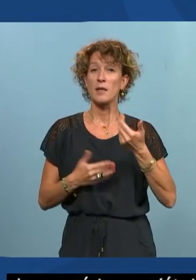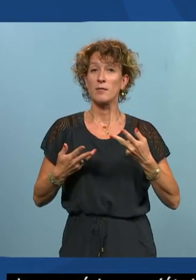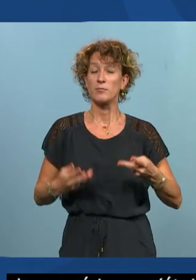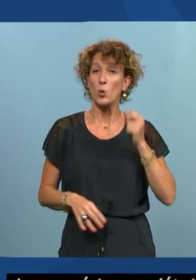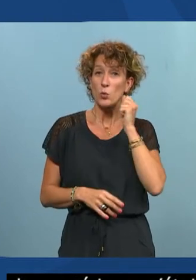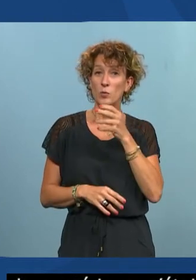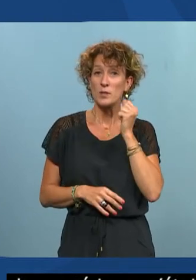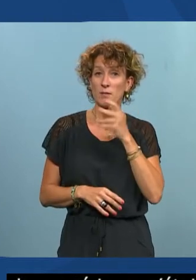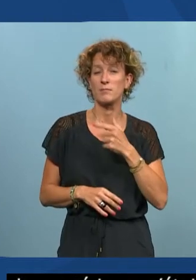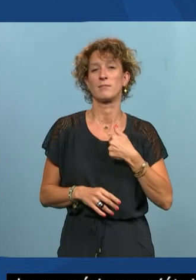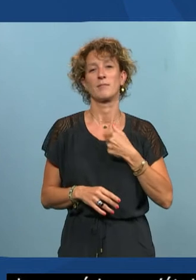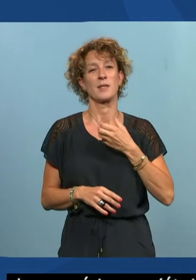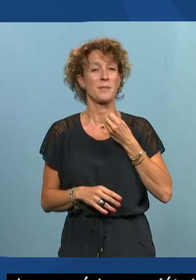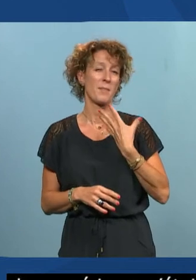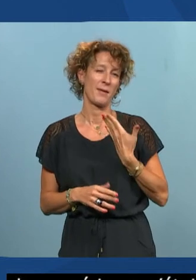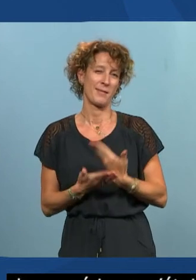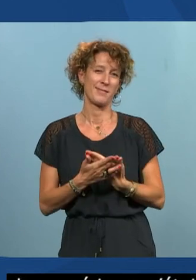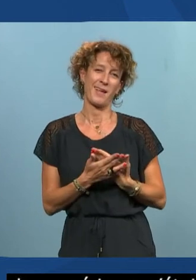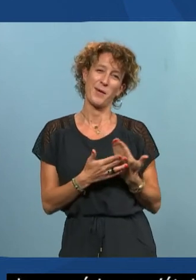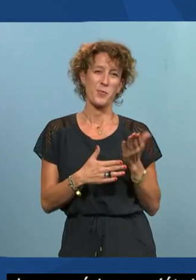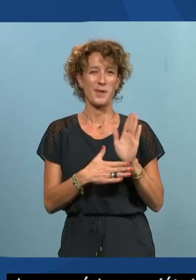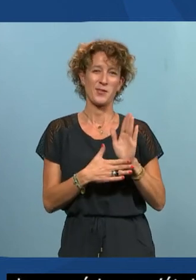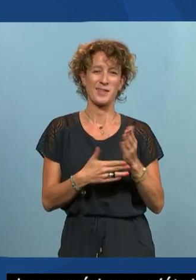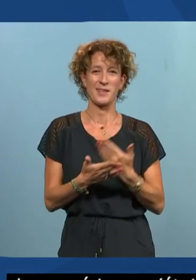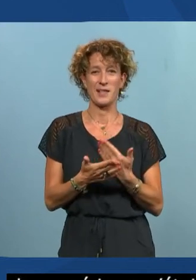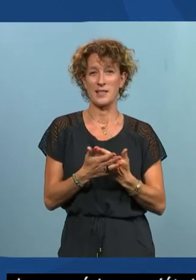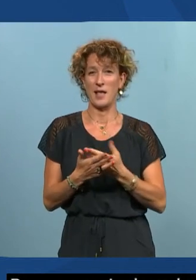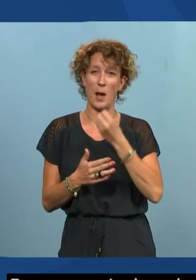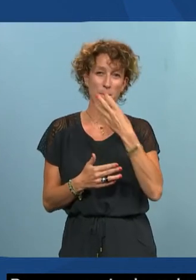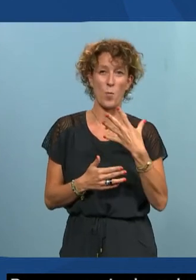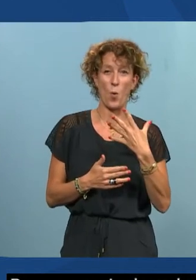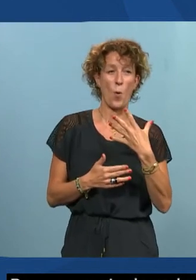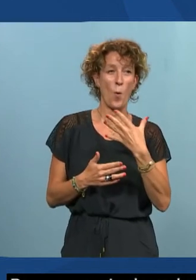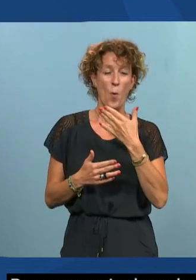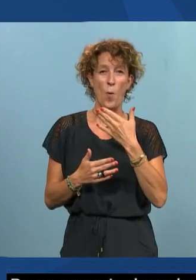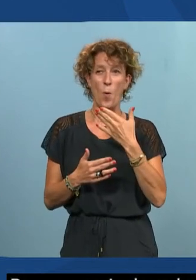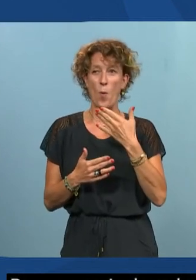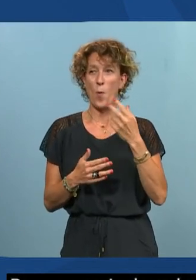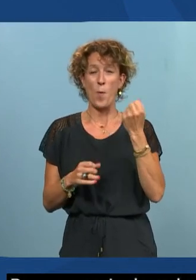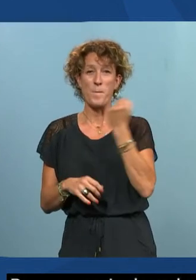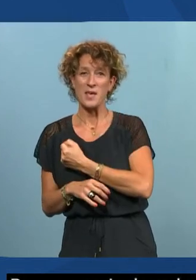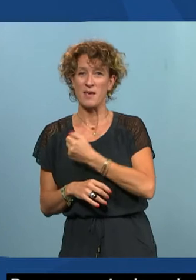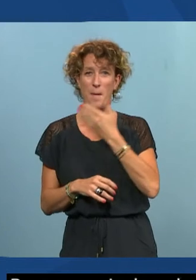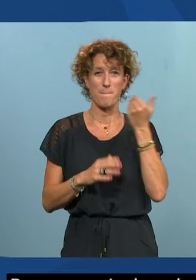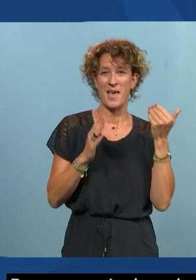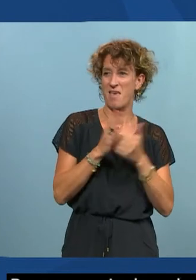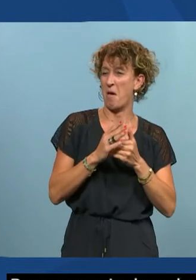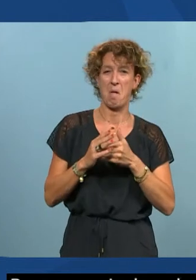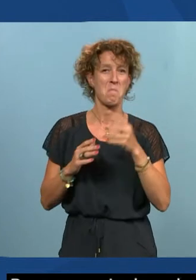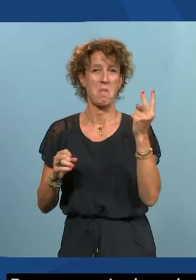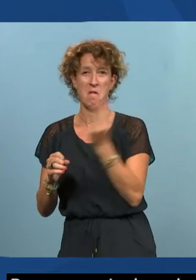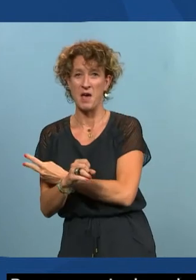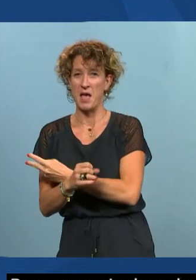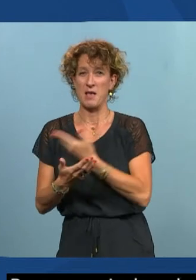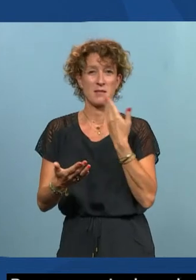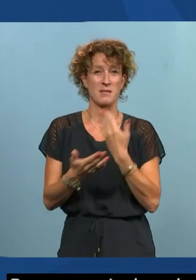et moi j'aime bien commencer par là c'est-à-dire que c'est le pire et le meilleur c'est le bon et le mal c'est une extraordinaire porte